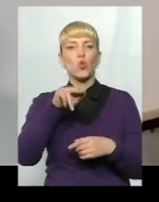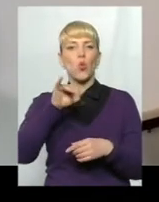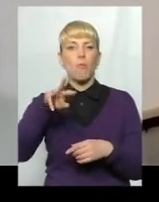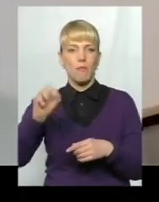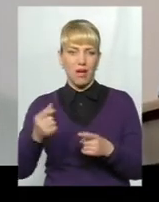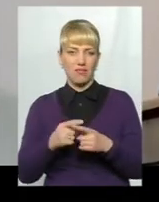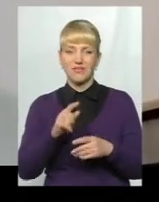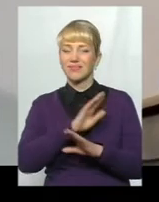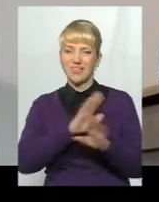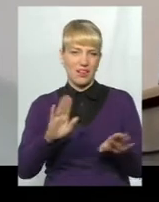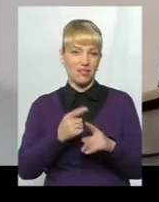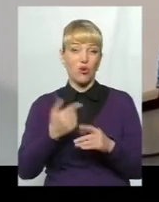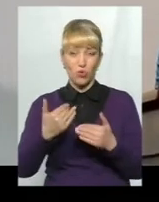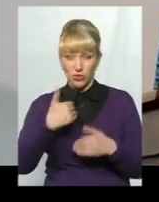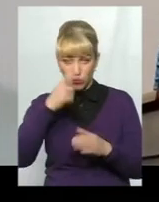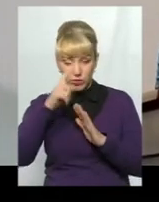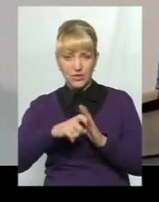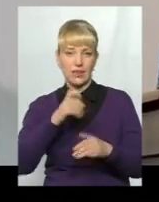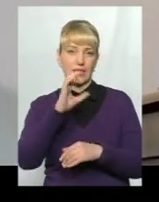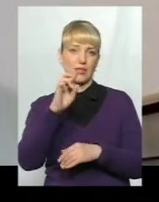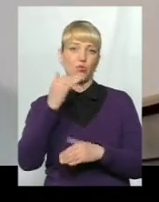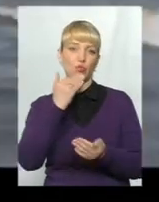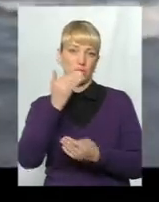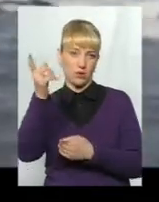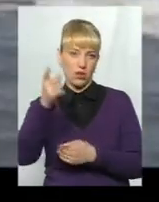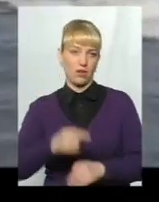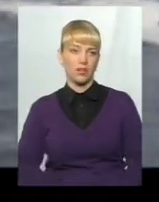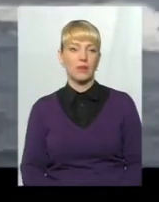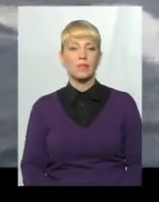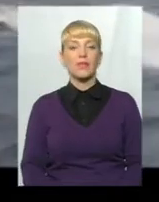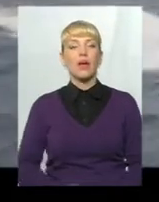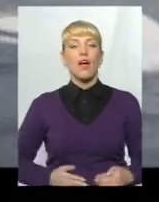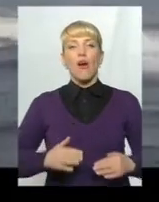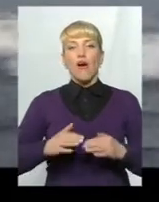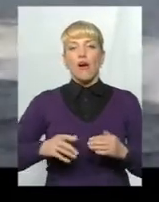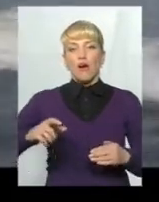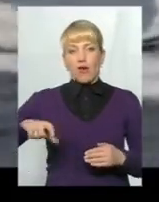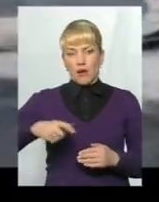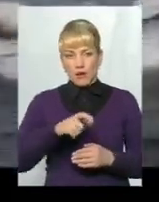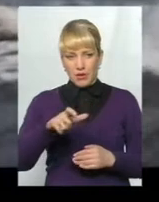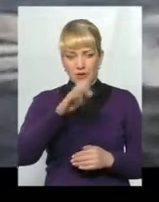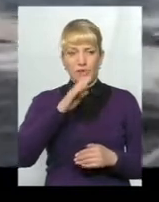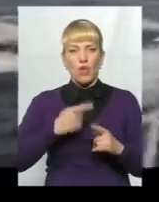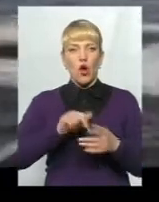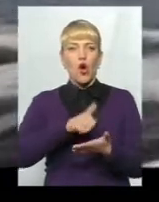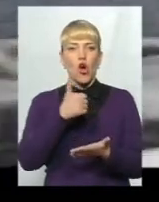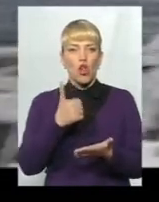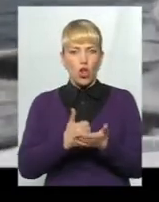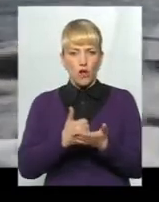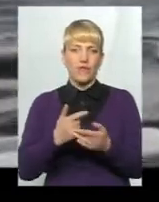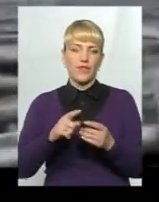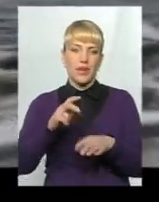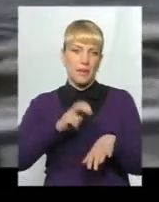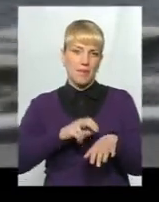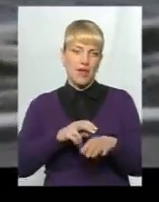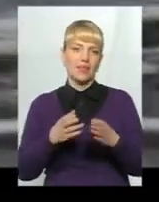безпеки України все є. Ви можете зайти і знати. Водний простір головний медик Хмельниччини, судячи з декларації, розсікає